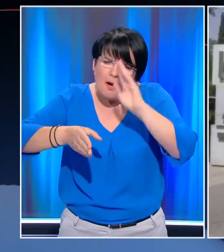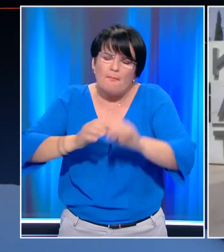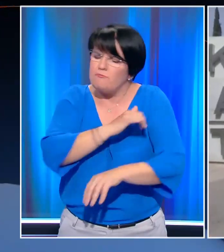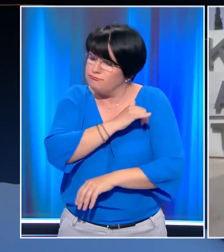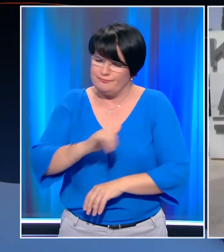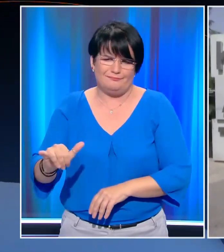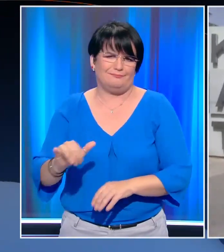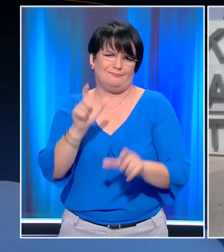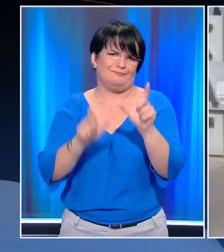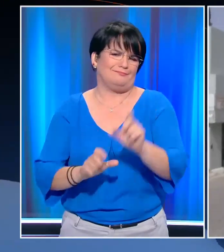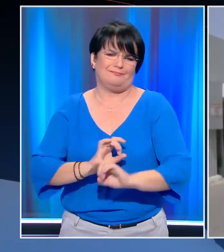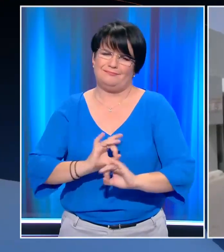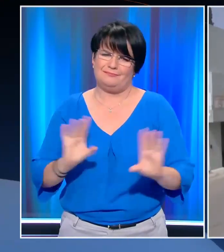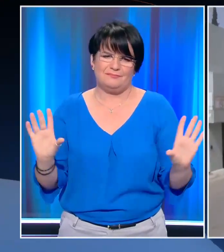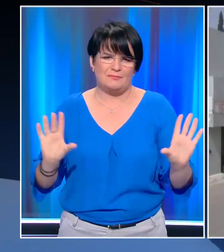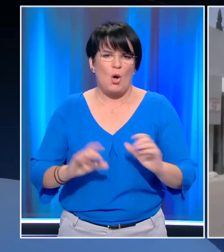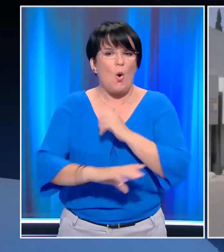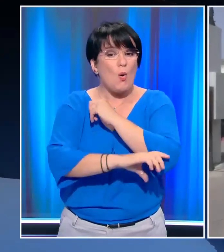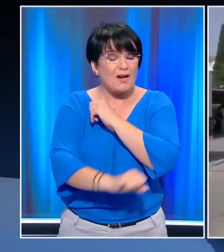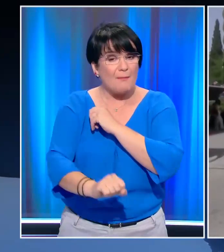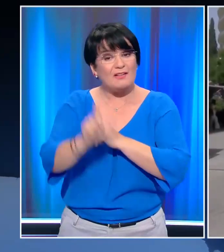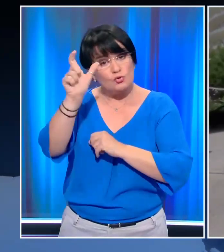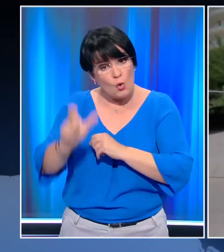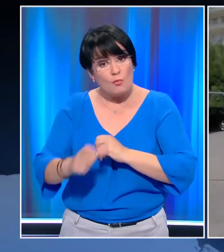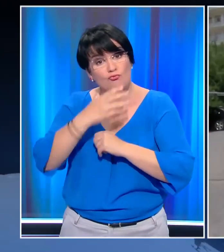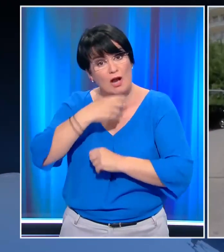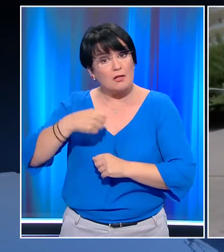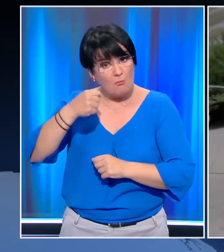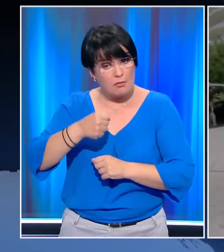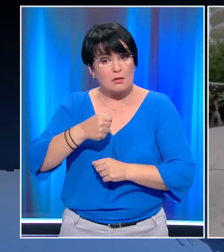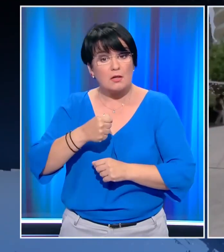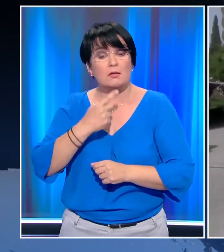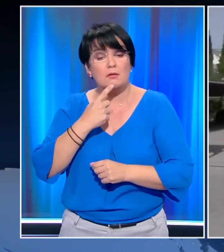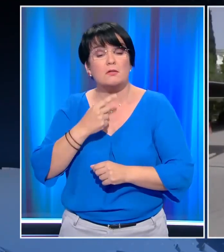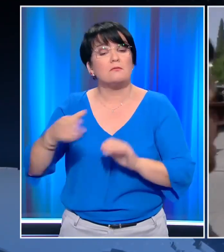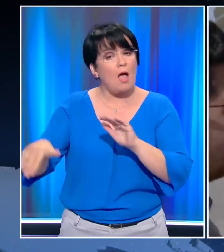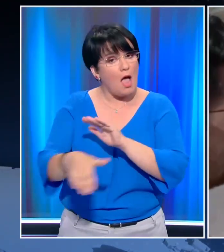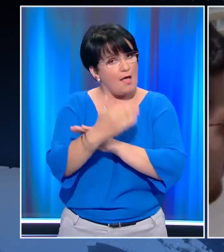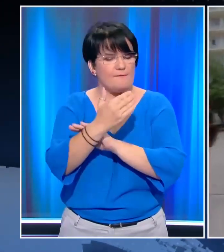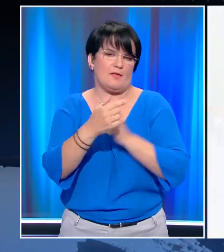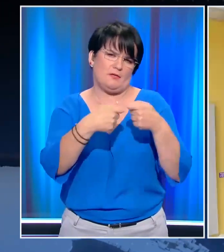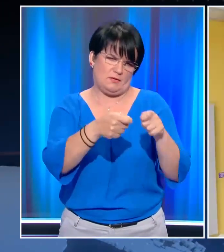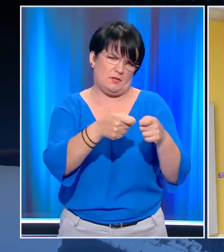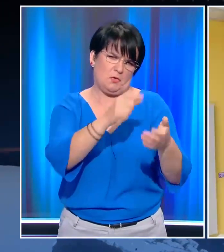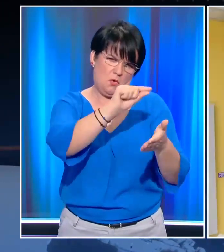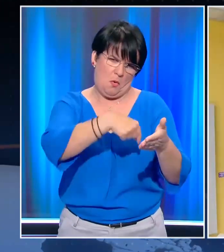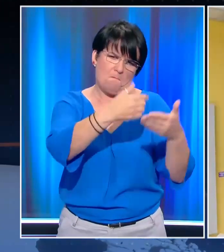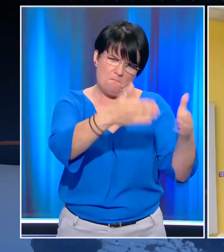Ο γραμματείας του Συνοδικού Δικαστηρίου Αρχιμανδρίτης Σεβαστιανός Σομαράκης έχει μόλις λάβει εξιτήριο από το νοσοκομείο ΚΑΤ.